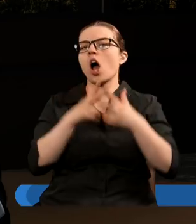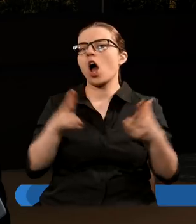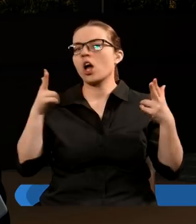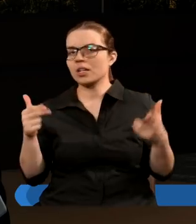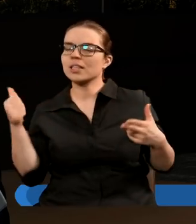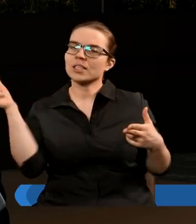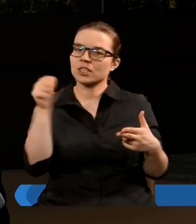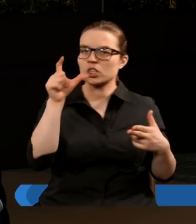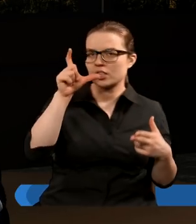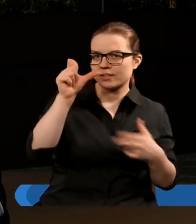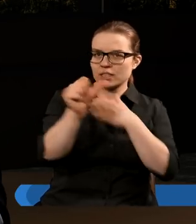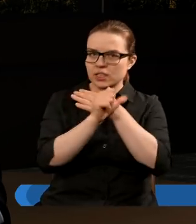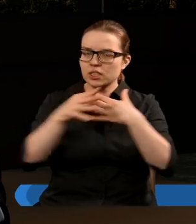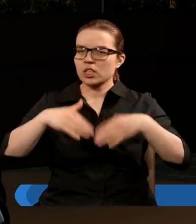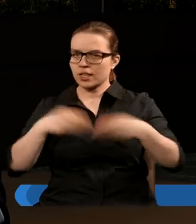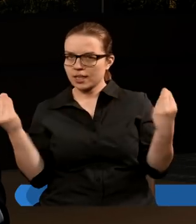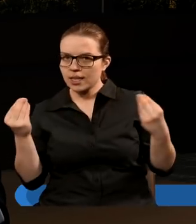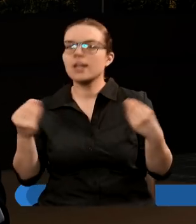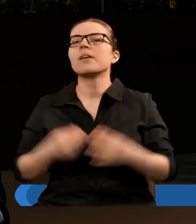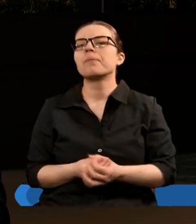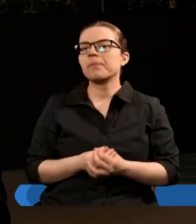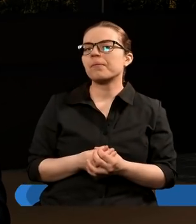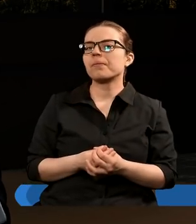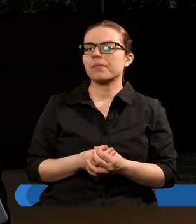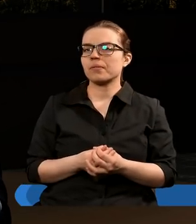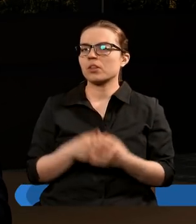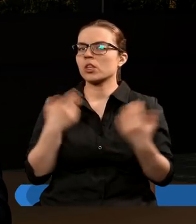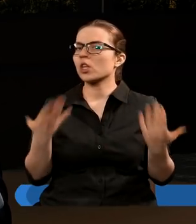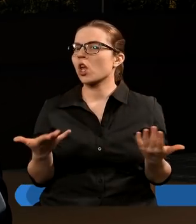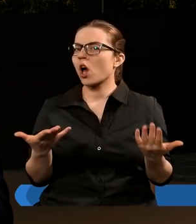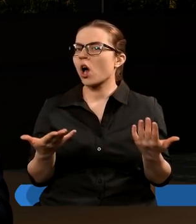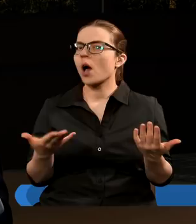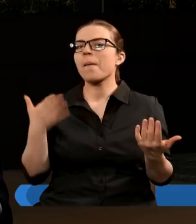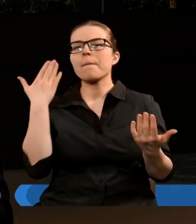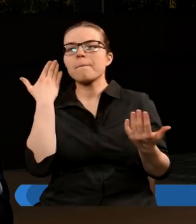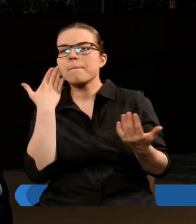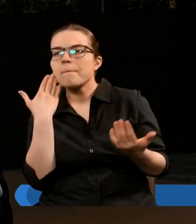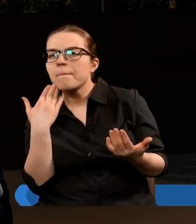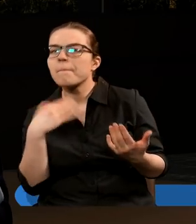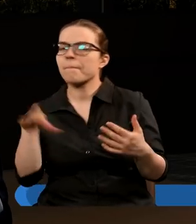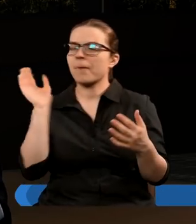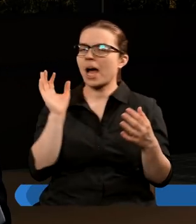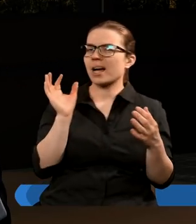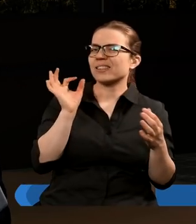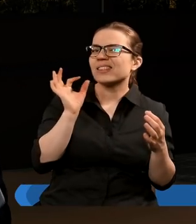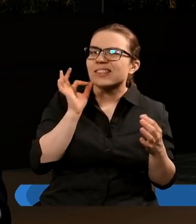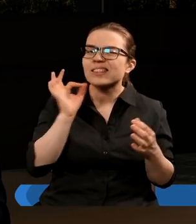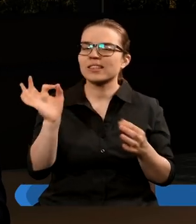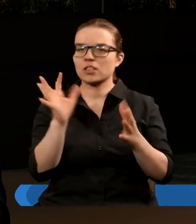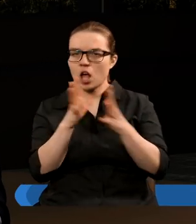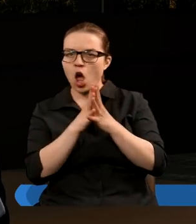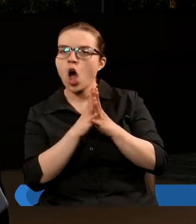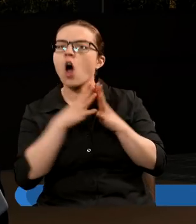1260 dni i to bardzo ładnie się odzwierciedla w